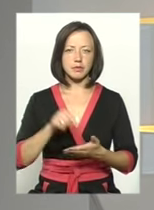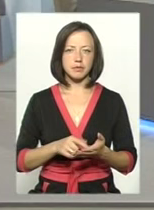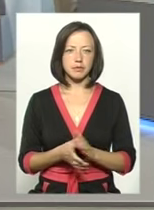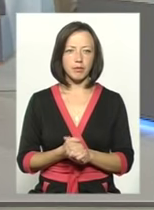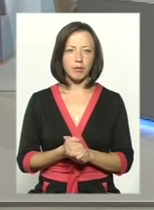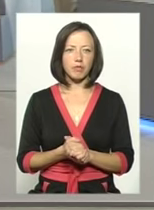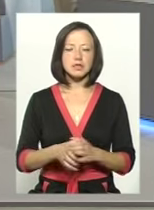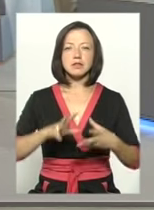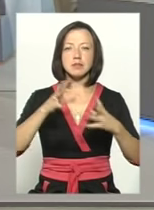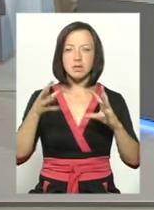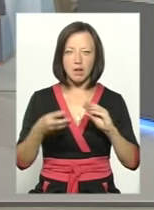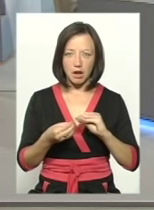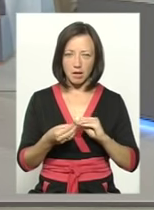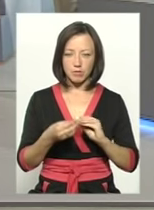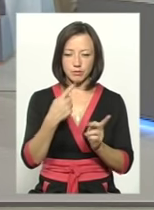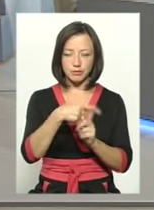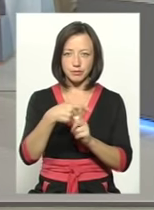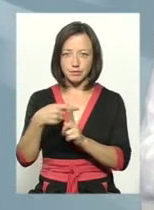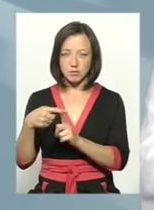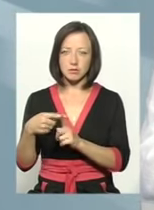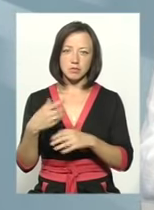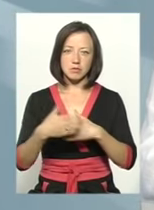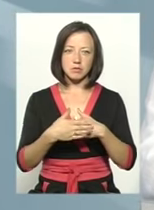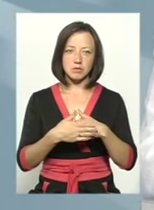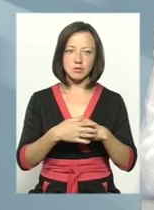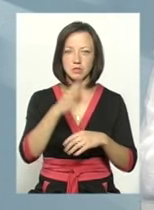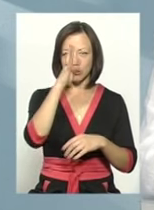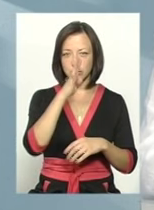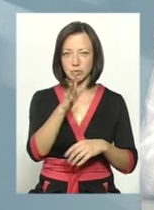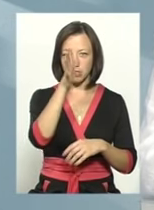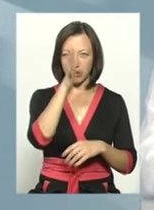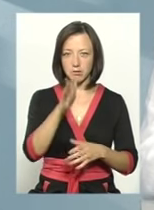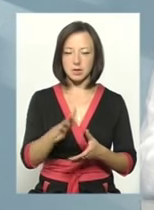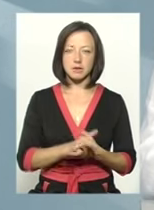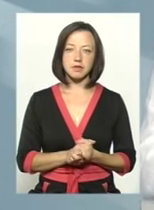Ну, в загальному, якщо все повністю підбити, близько 4-5 місяців.